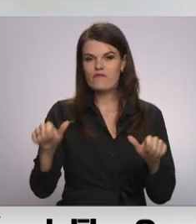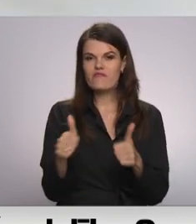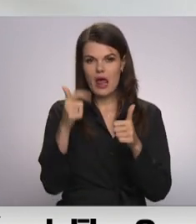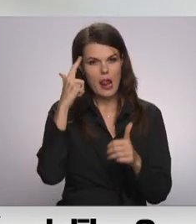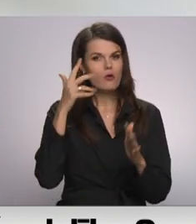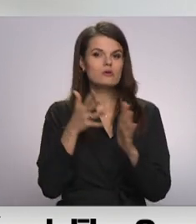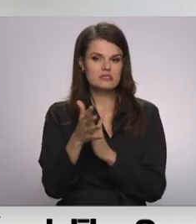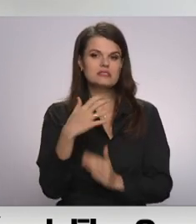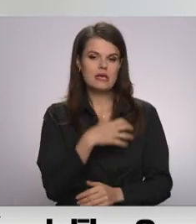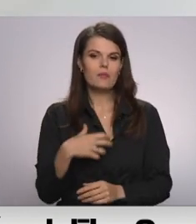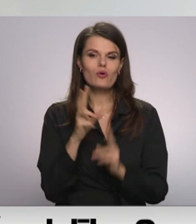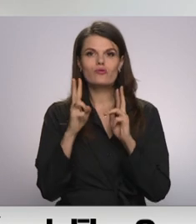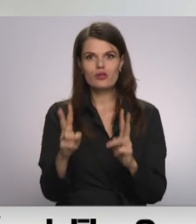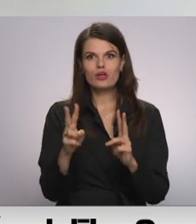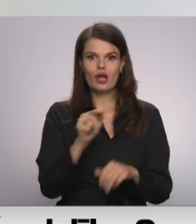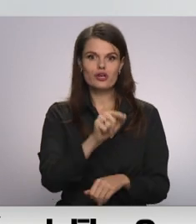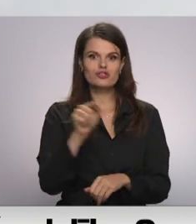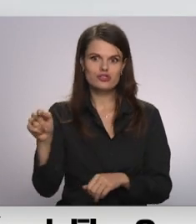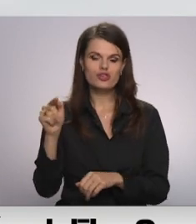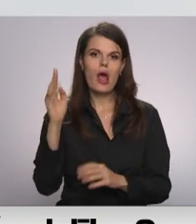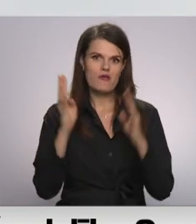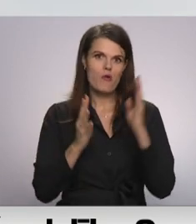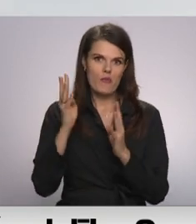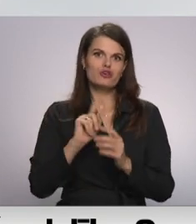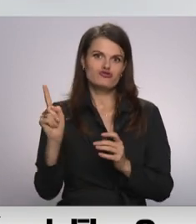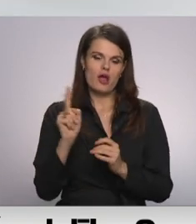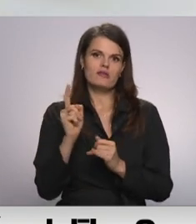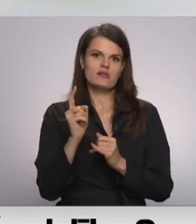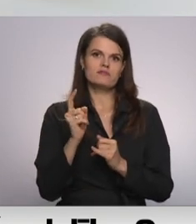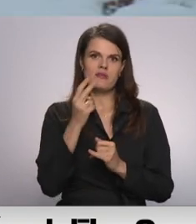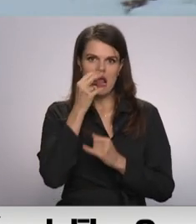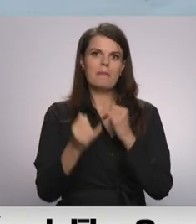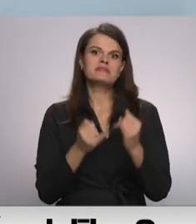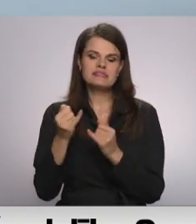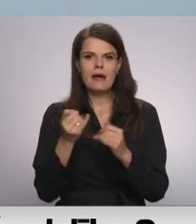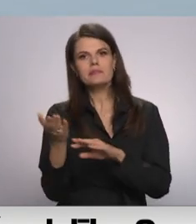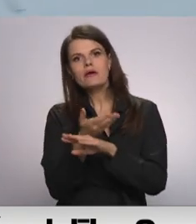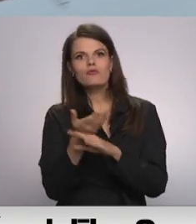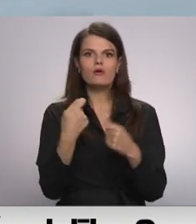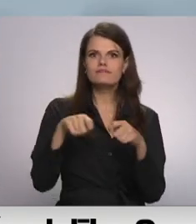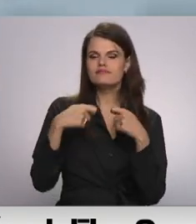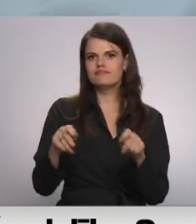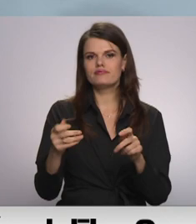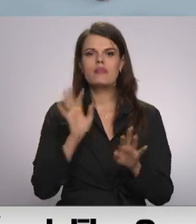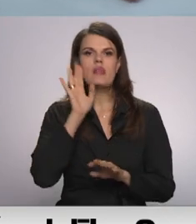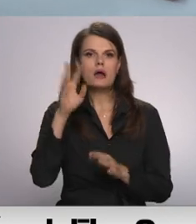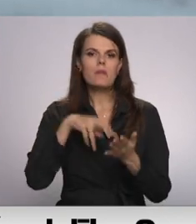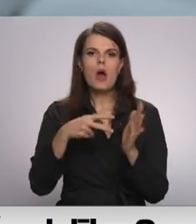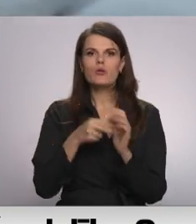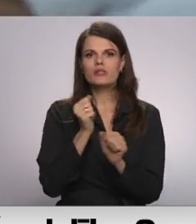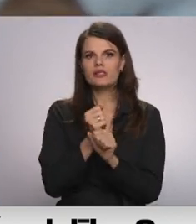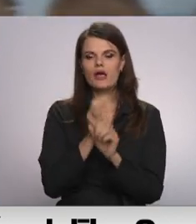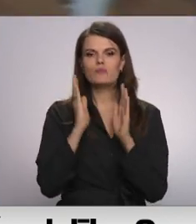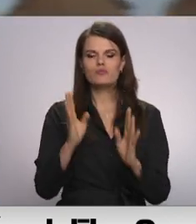Vienlaikus saprotot, ka šie meži ir jāapsaimniek. Nākamie plānotie darbi saukrast apgājumē